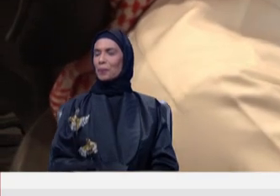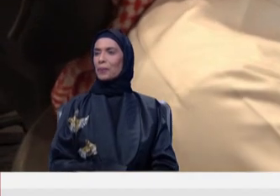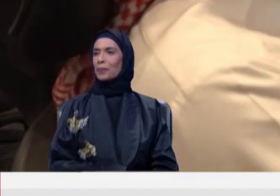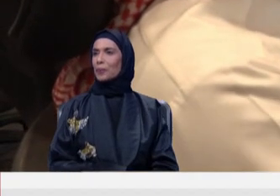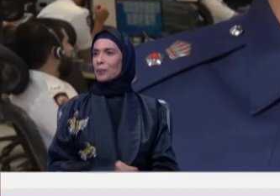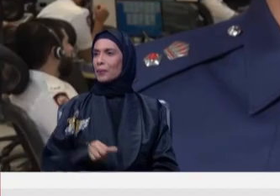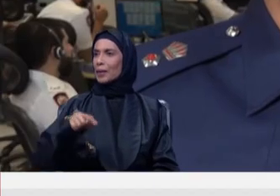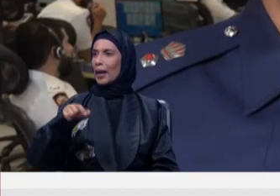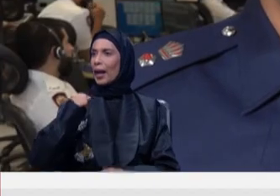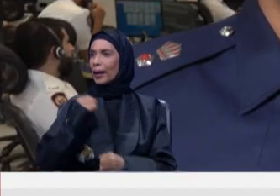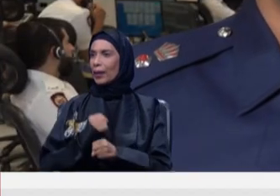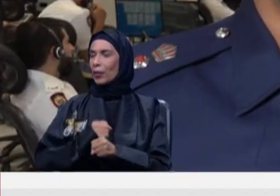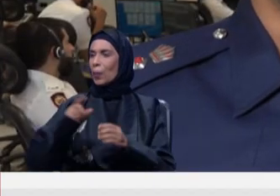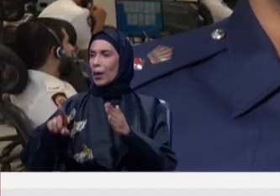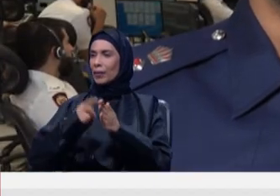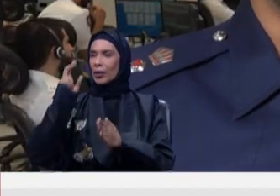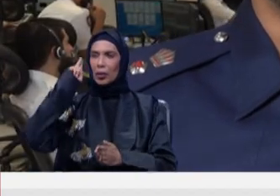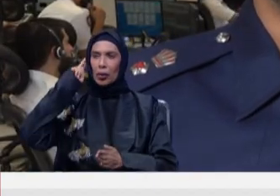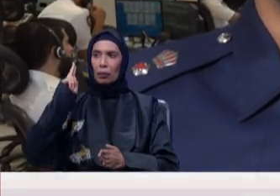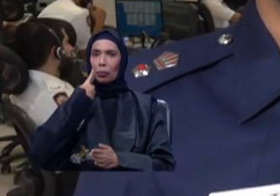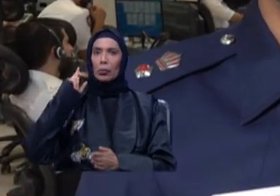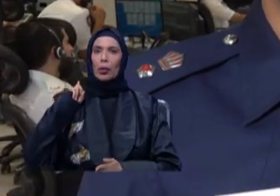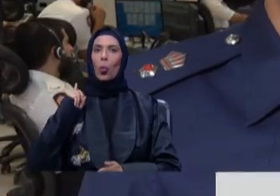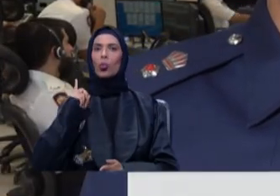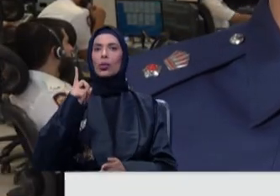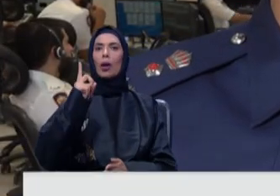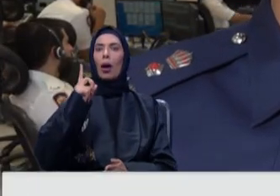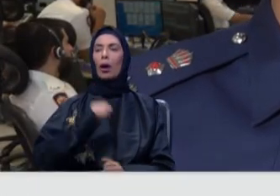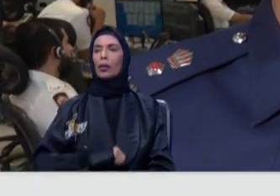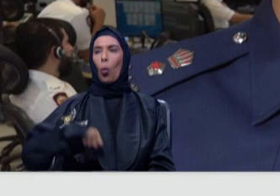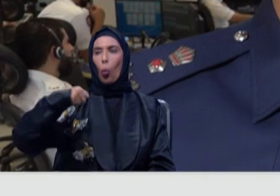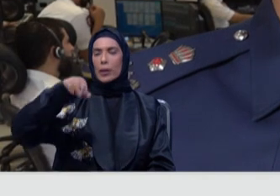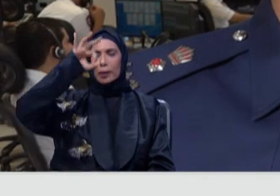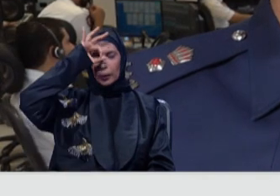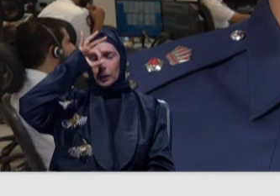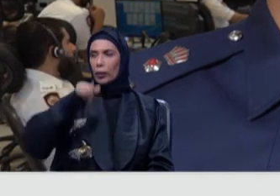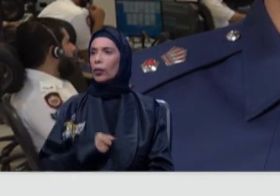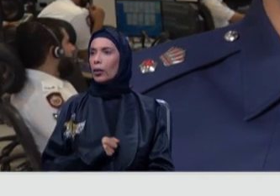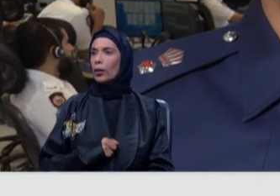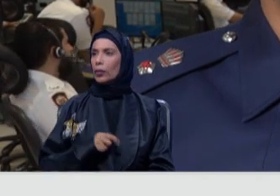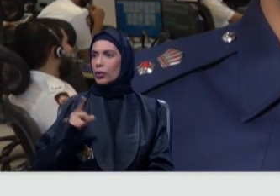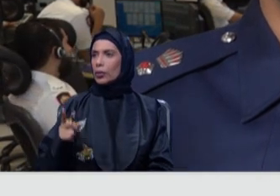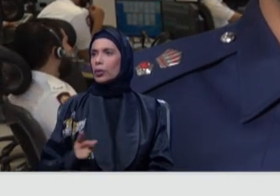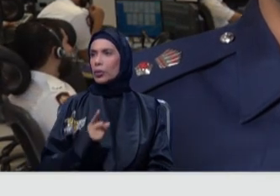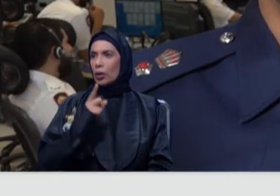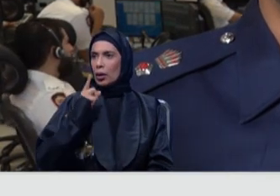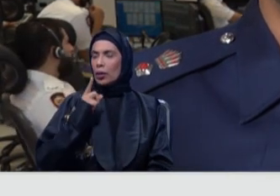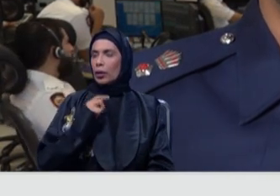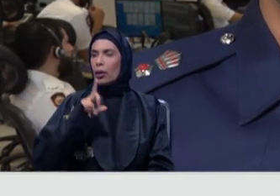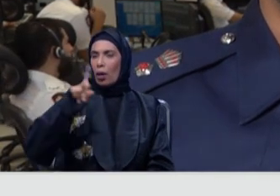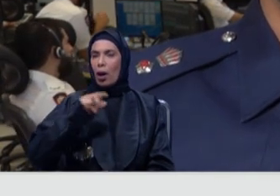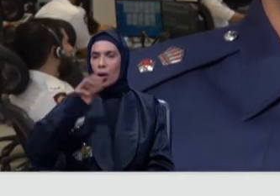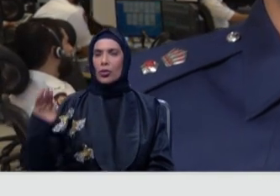تدشين خدمة خط الطوارئ للصم والبكم تنفيذا لتوجيهات سيدي معالي الوزير الداخلية الفريق الأول الركن الشيخ راشد بن عبدالله